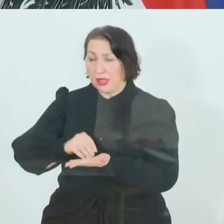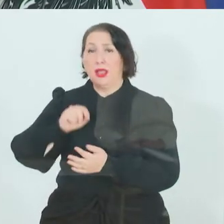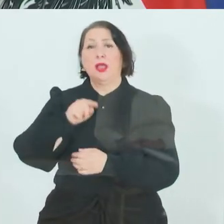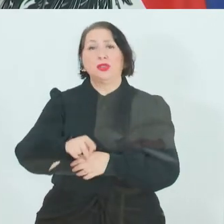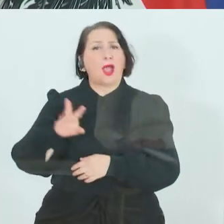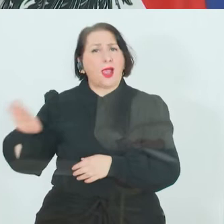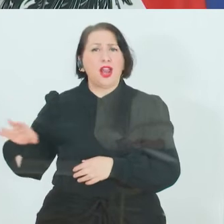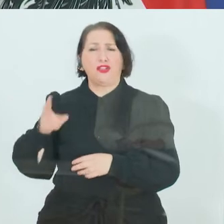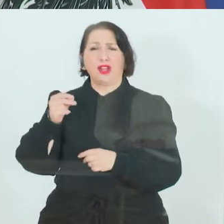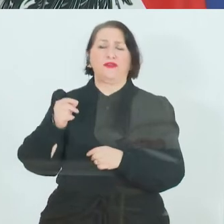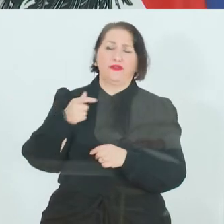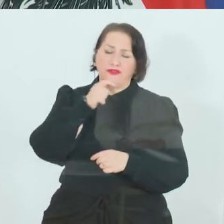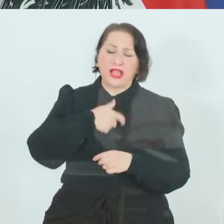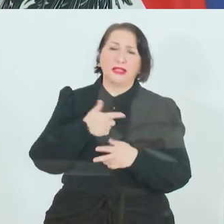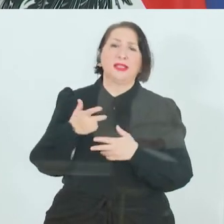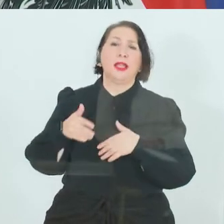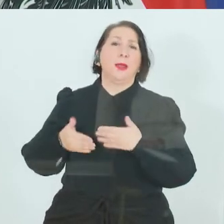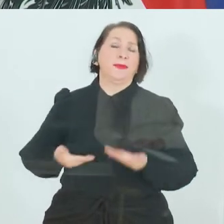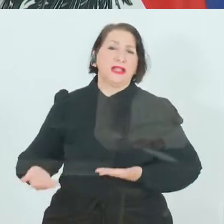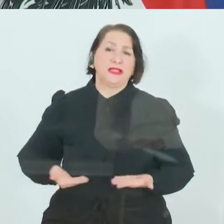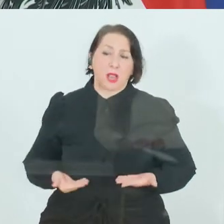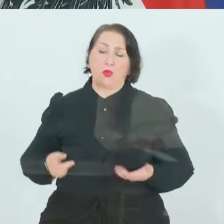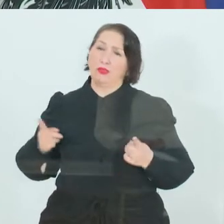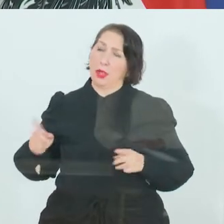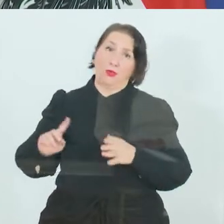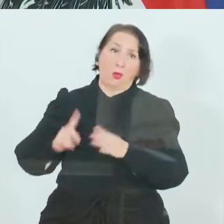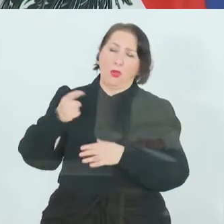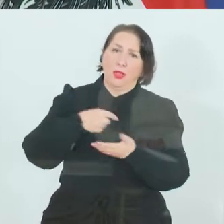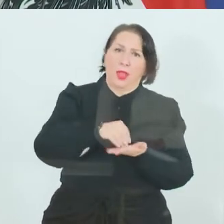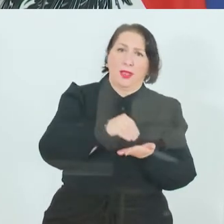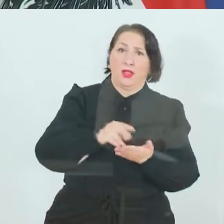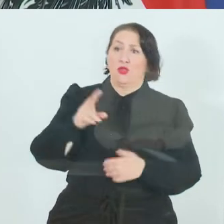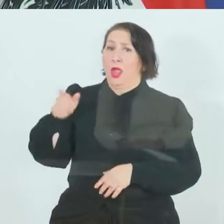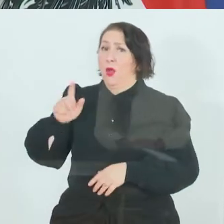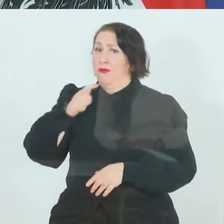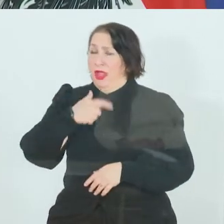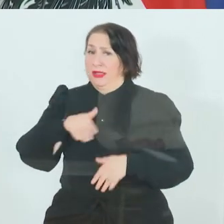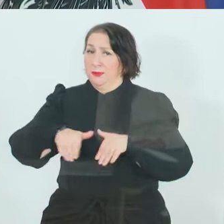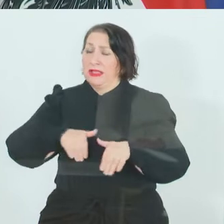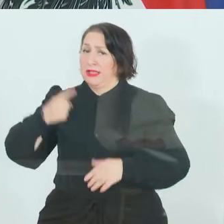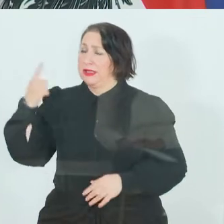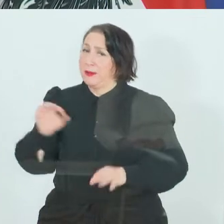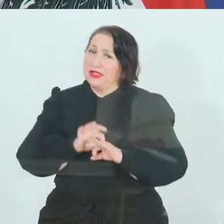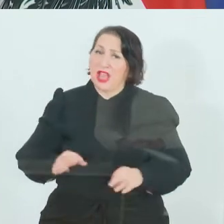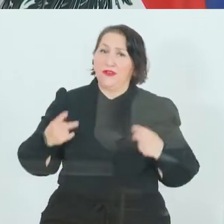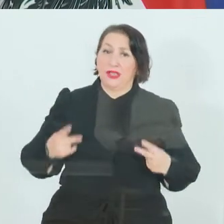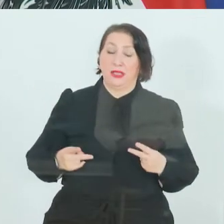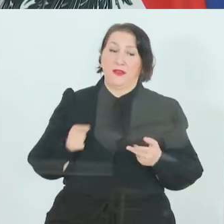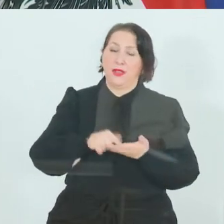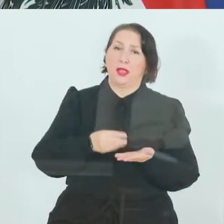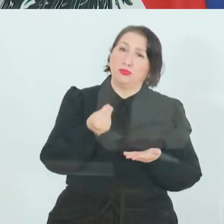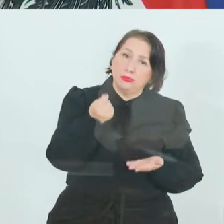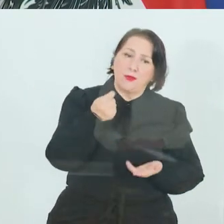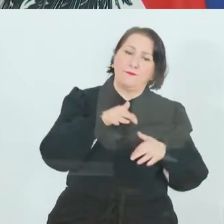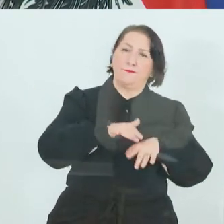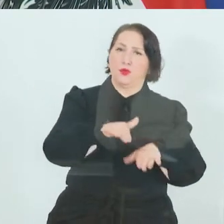Finanzministeriums auf Hochtouren. Dem Finanzminister ist gerade das wichtig und uns allen, damit eben die Liquidität weiterhin zur Verfügung